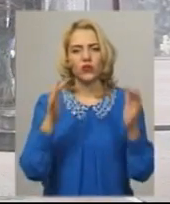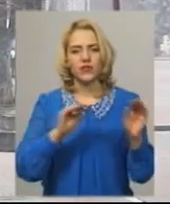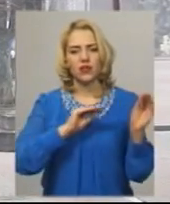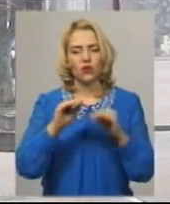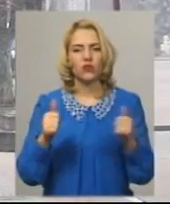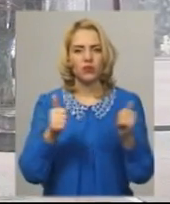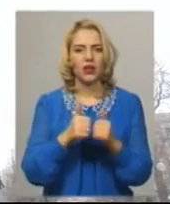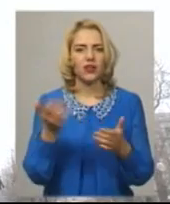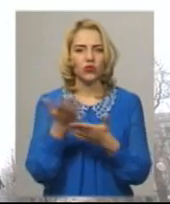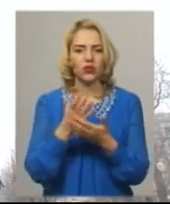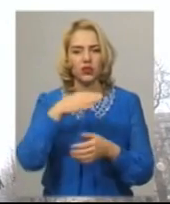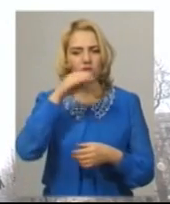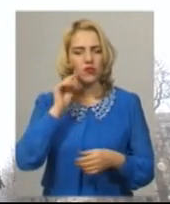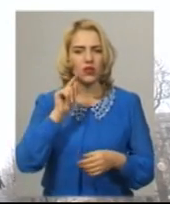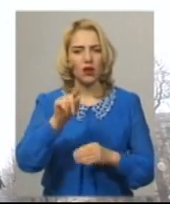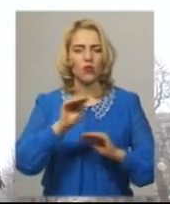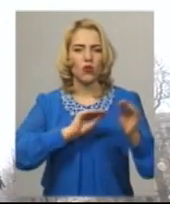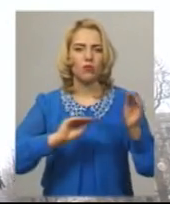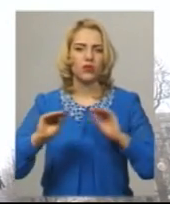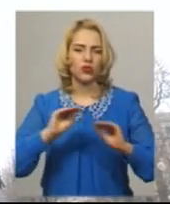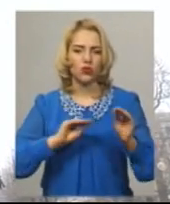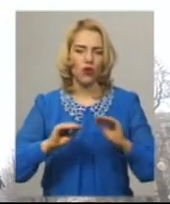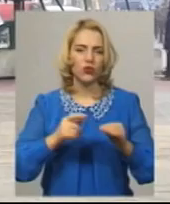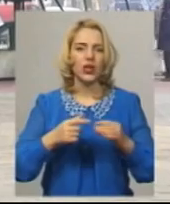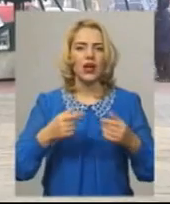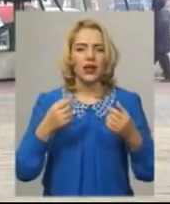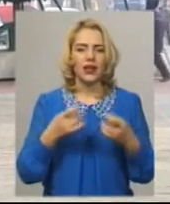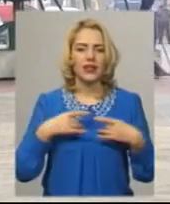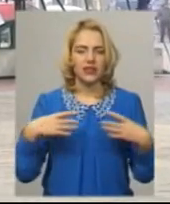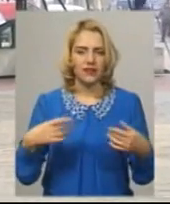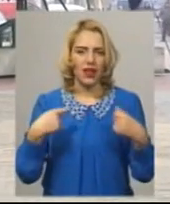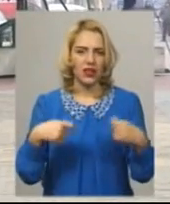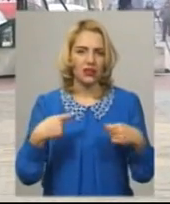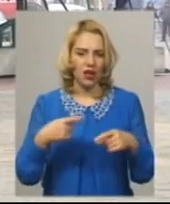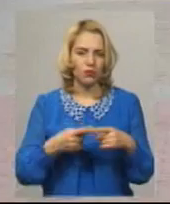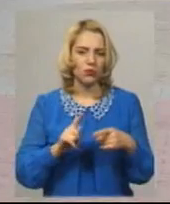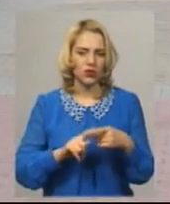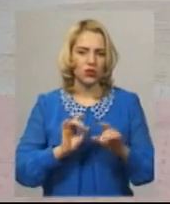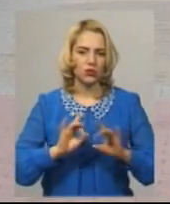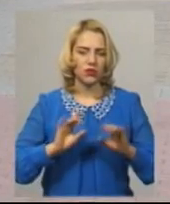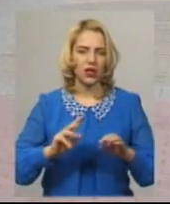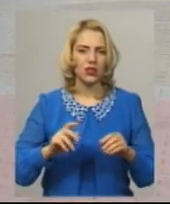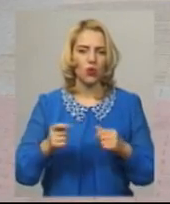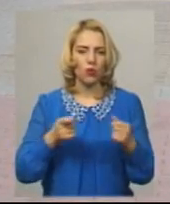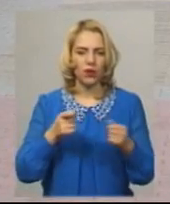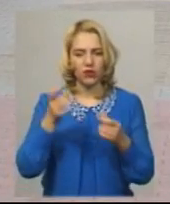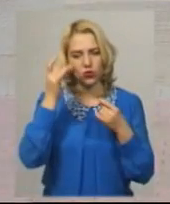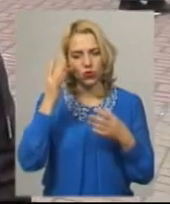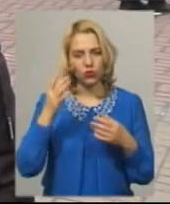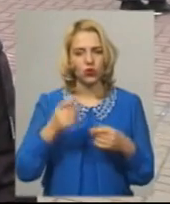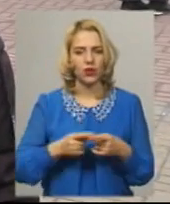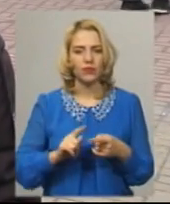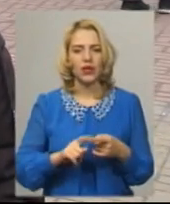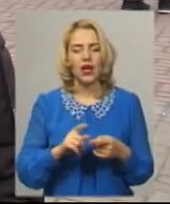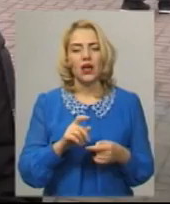ялинку встановлюють біля кінотеатру Шевченка. Там ж і облаштовують різдвяний ярмарок, розповідає начальник управління культури і туризму Хмельницької міської